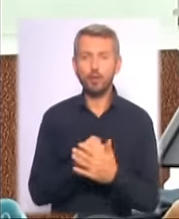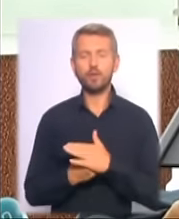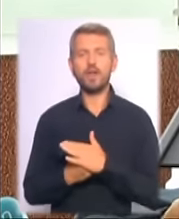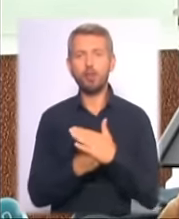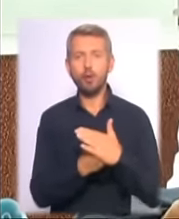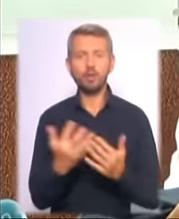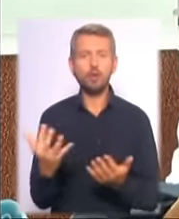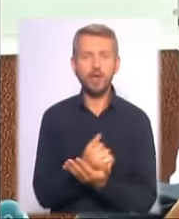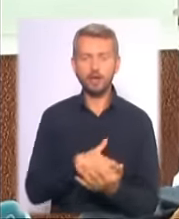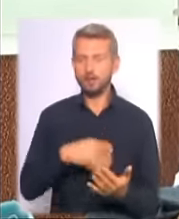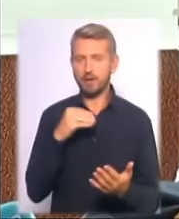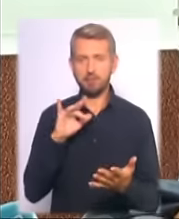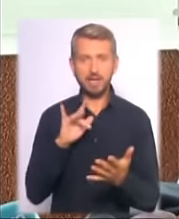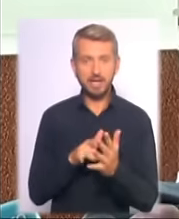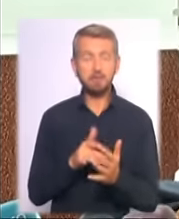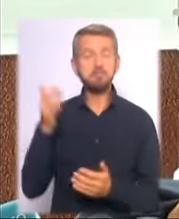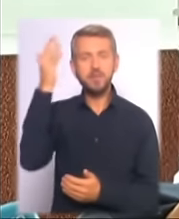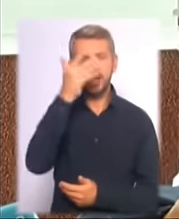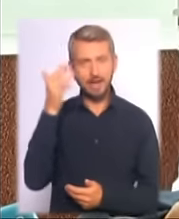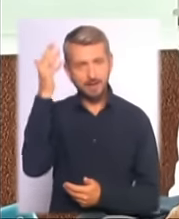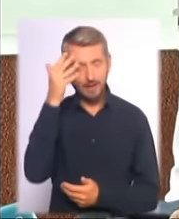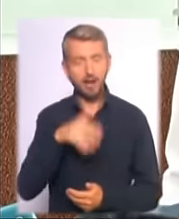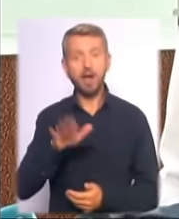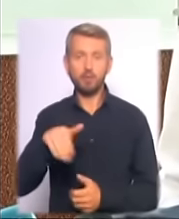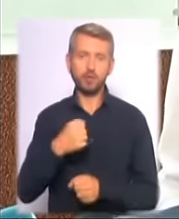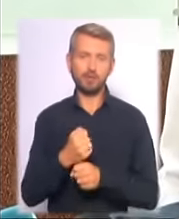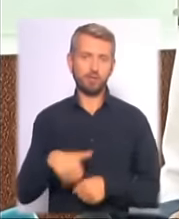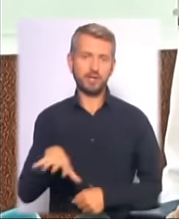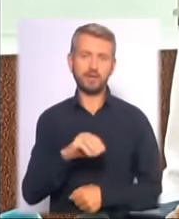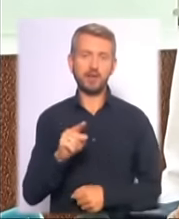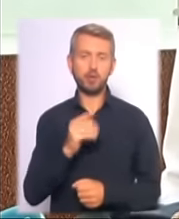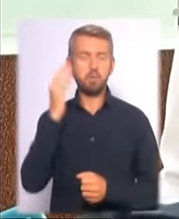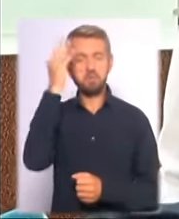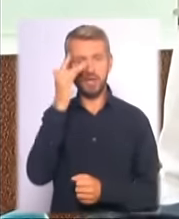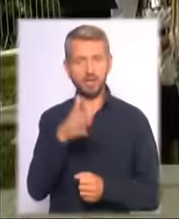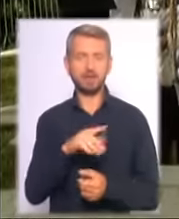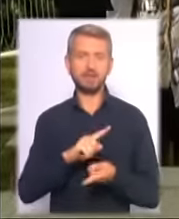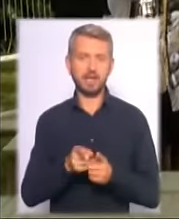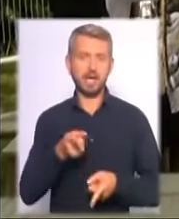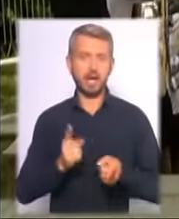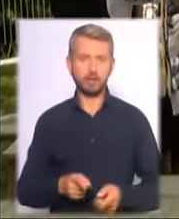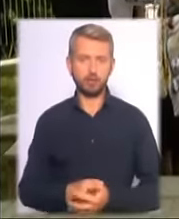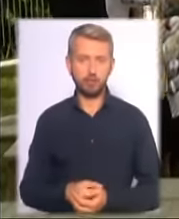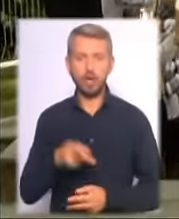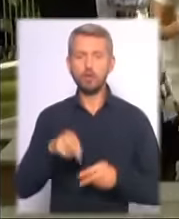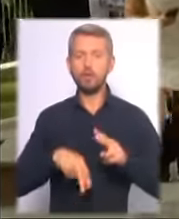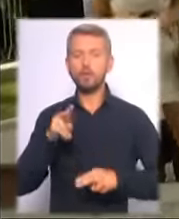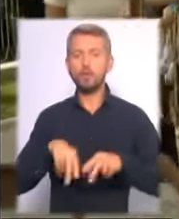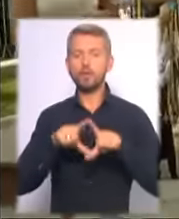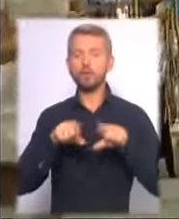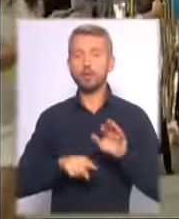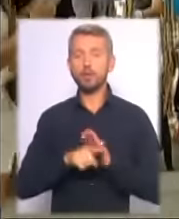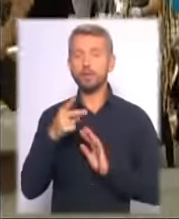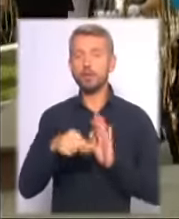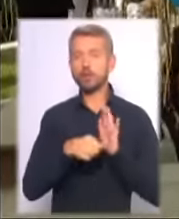досягнення всієї мети. Мріяти. А потім робити все для того, що мрія стала реальністю. Добудову школи почали ще 2006